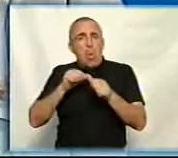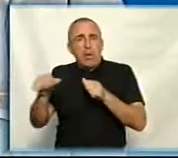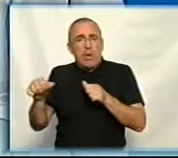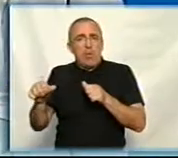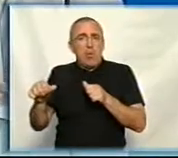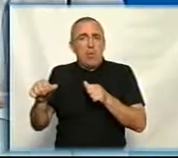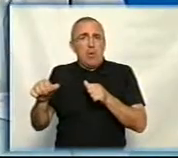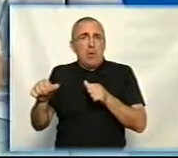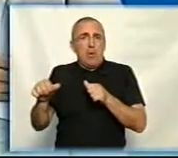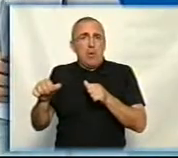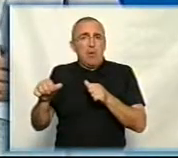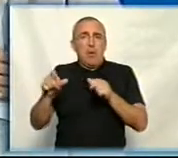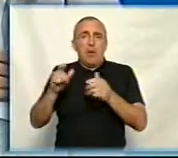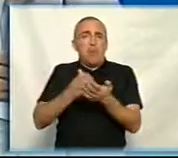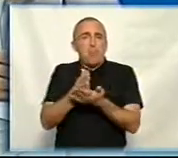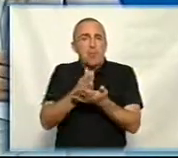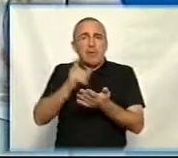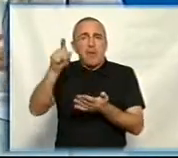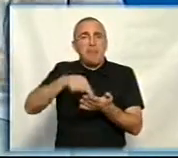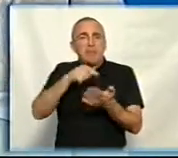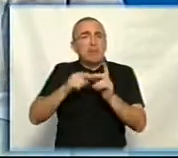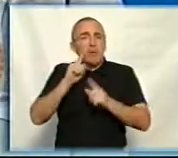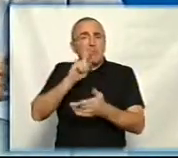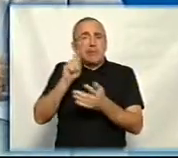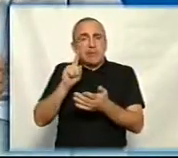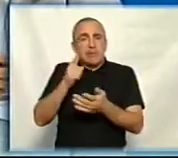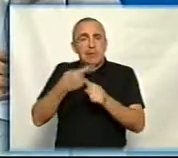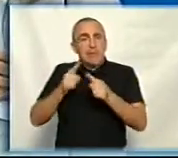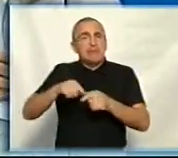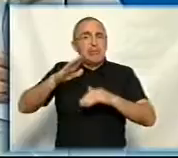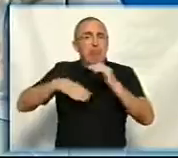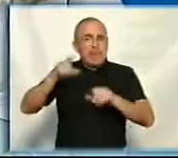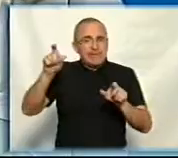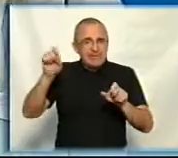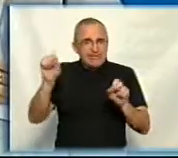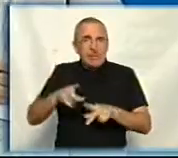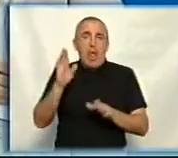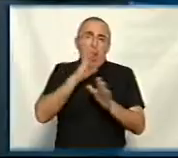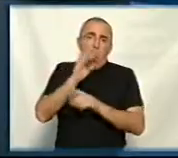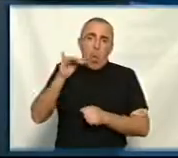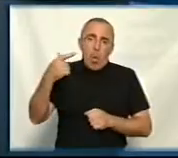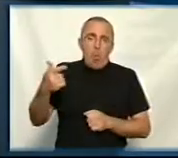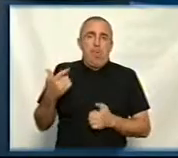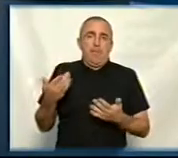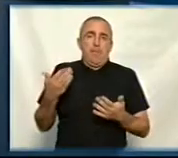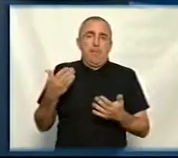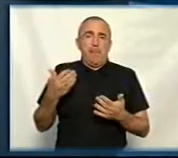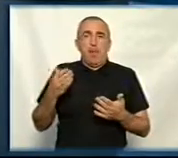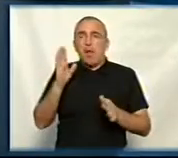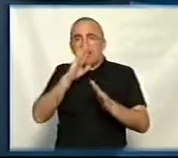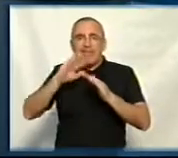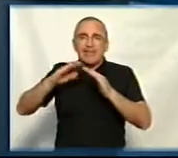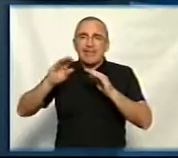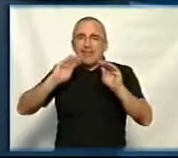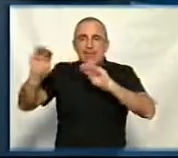посаду в міській раді запровадити, щоб був такий спеціаліст-еколог, наприклад. Або там ландшафтний дизайнер.